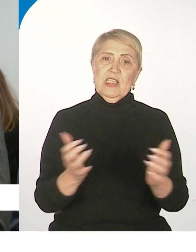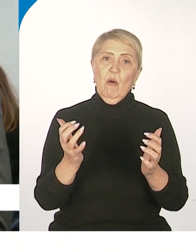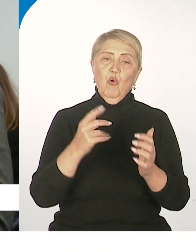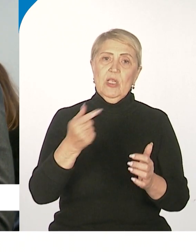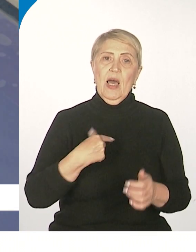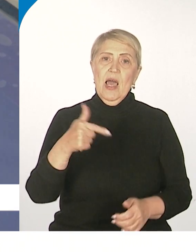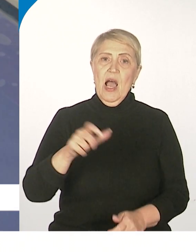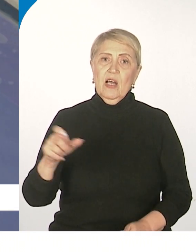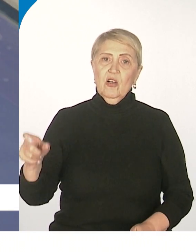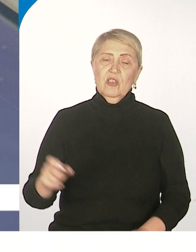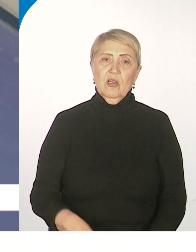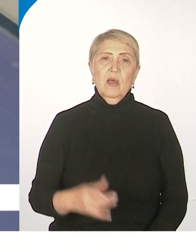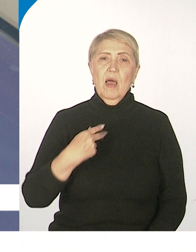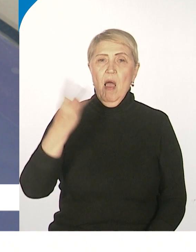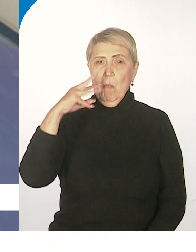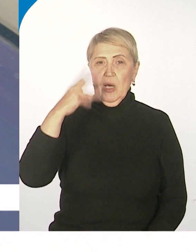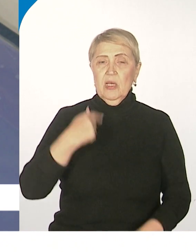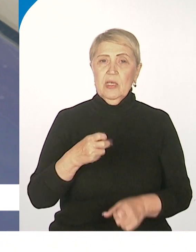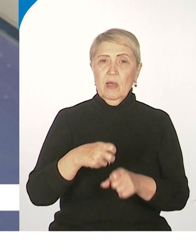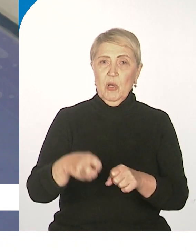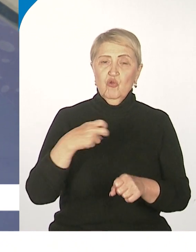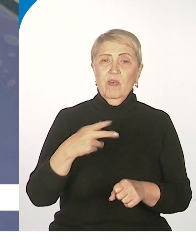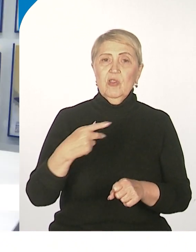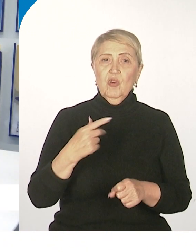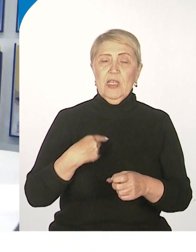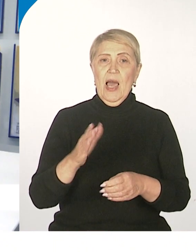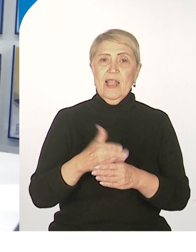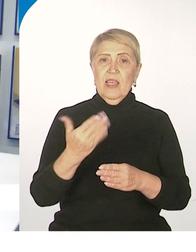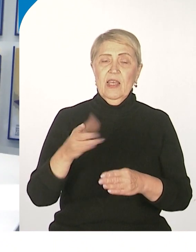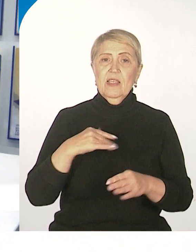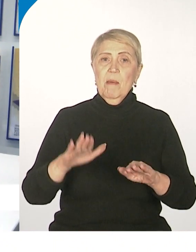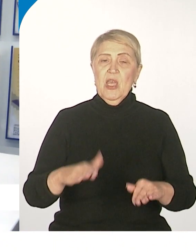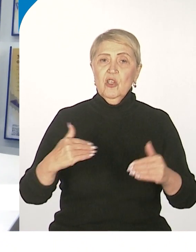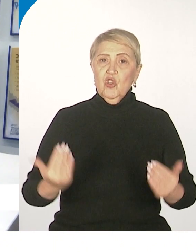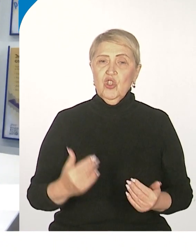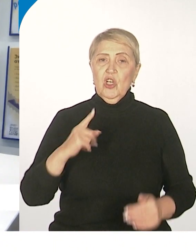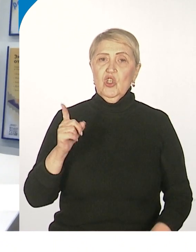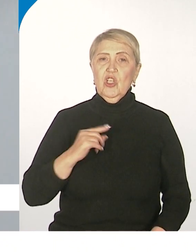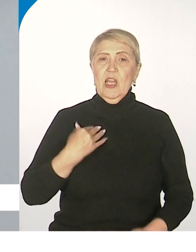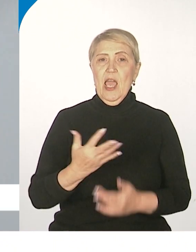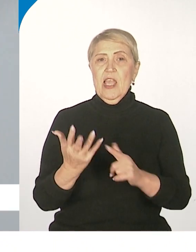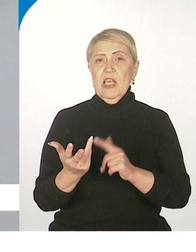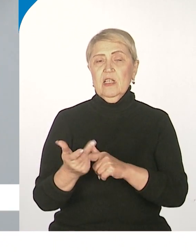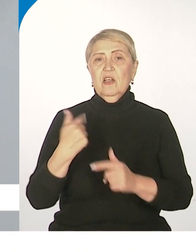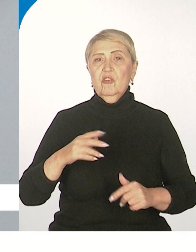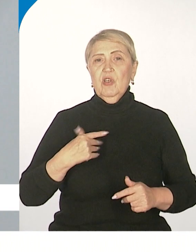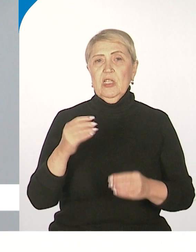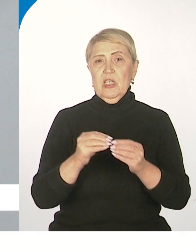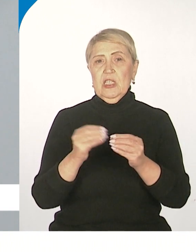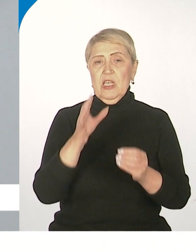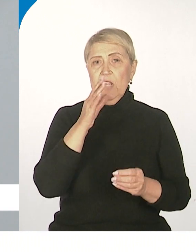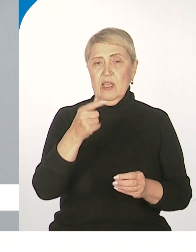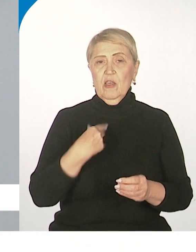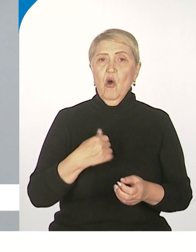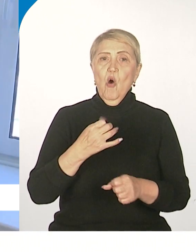самое важное, что у нас есть. Модернизации почтового отделения в селе Восточное местные жители ждали несколько десятилетий. Пункт обслуживает более трёх